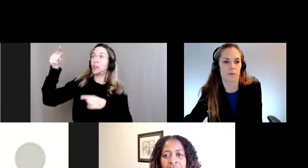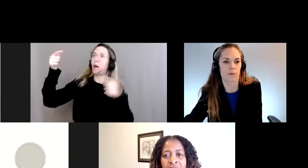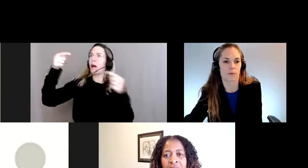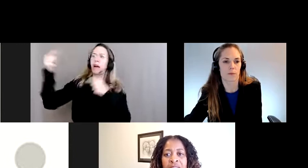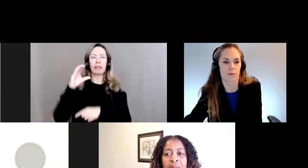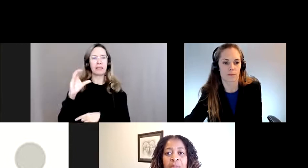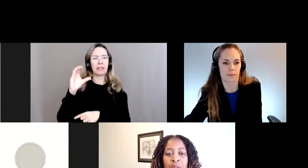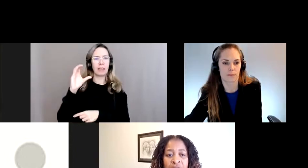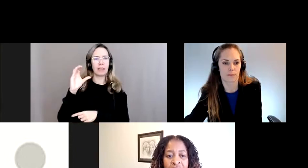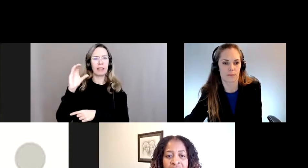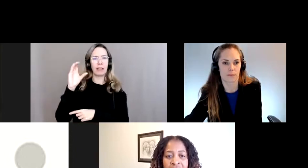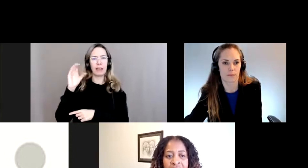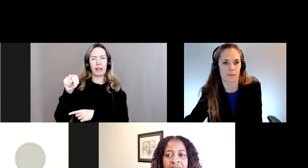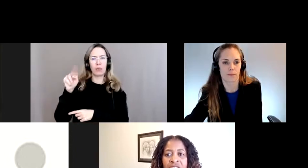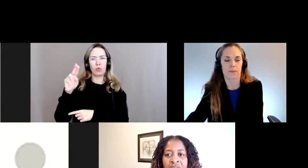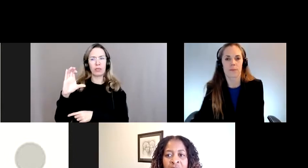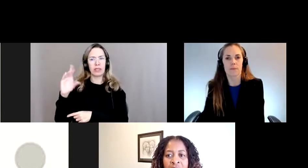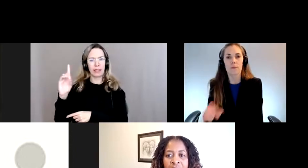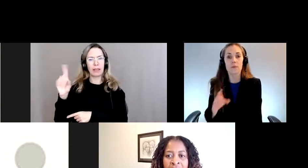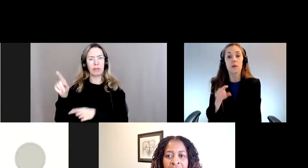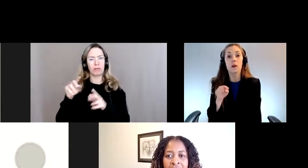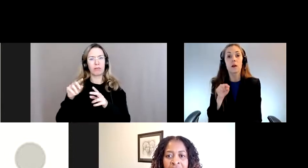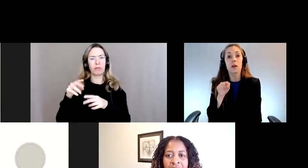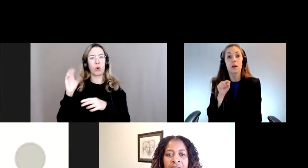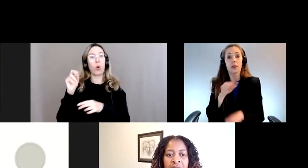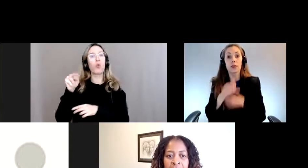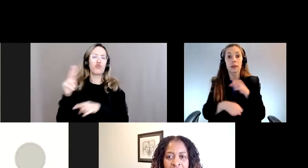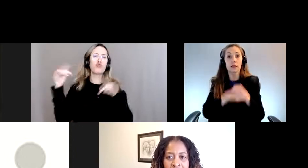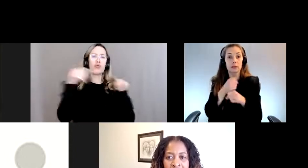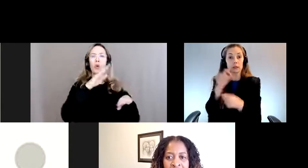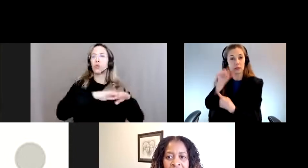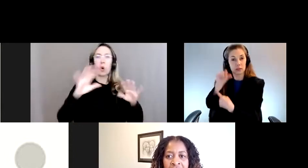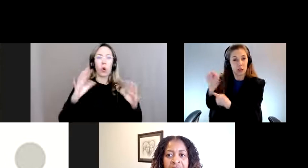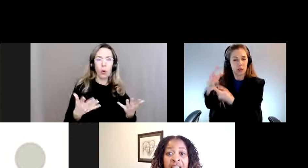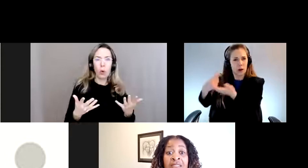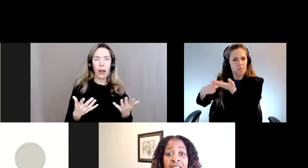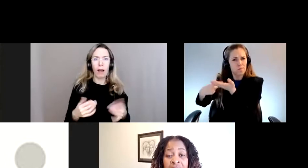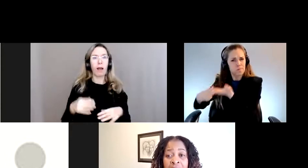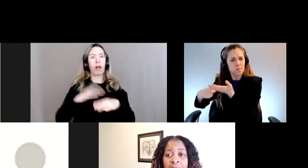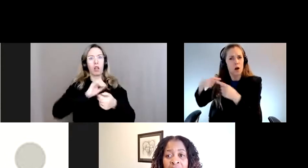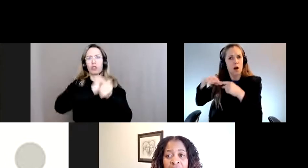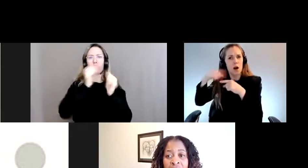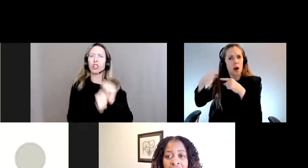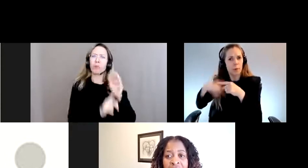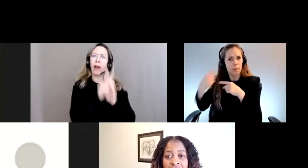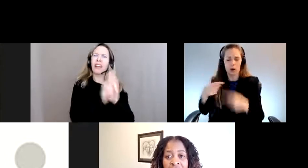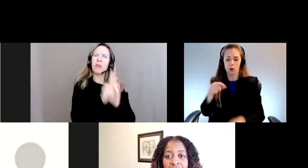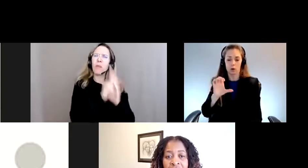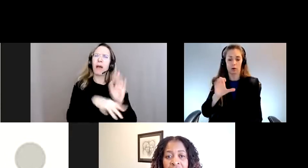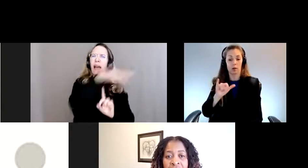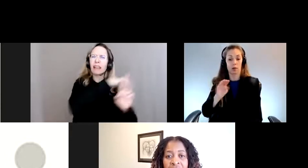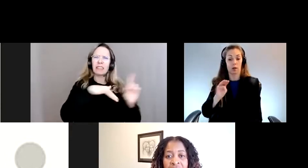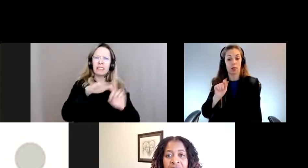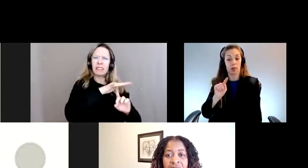CNUCD, la rencontre de l'ONU, portent sur les effets disproportionnés du changement climatique et des